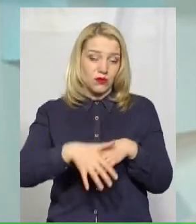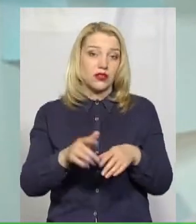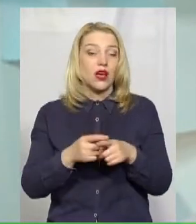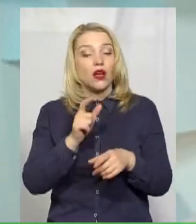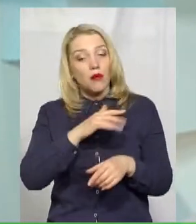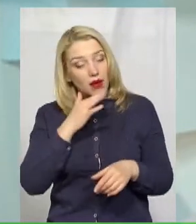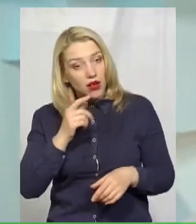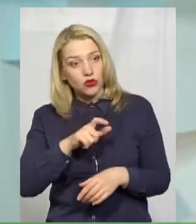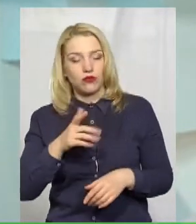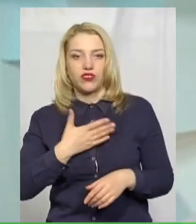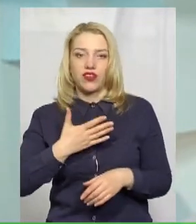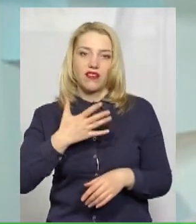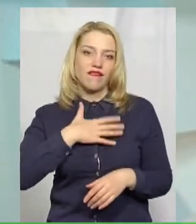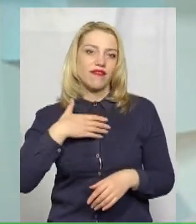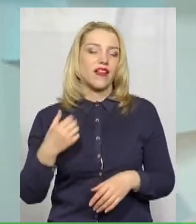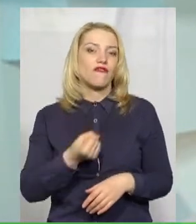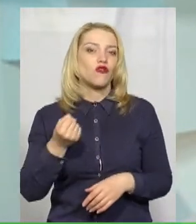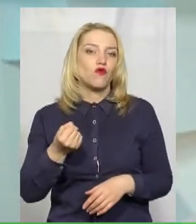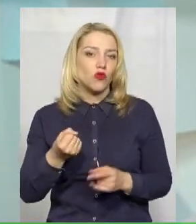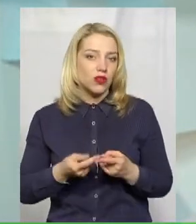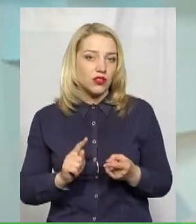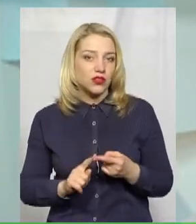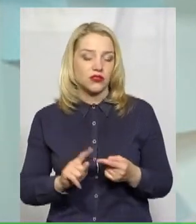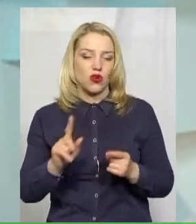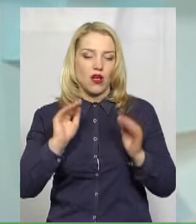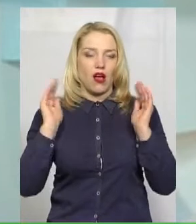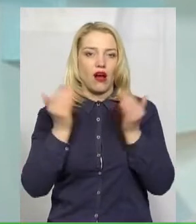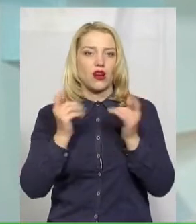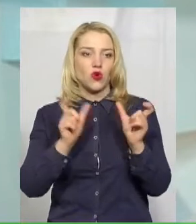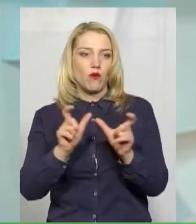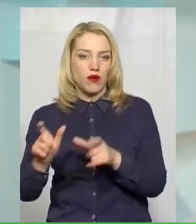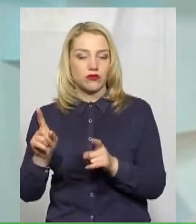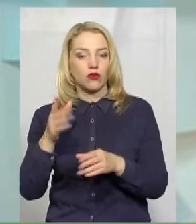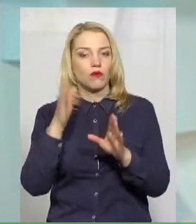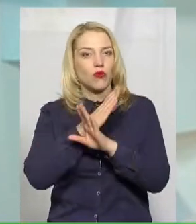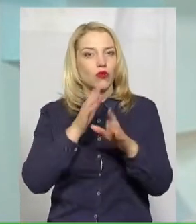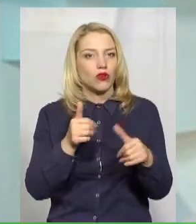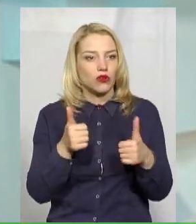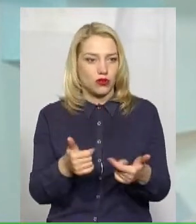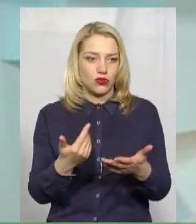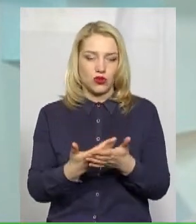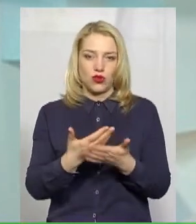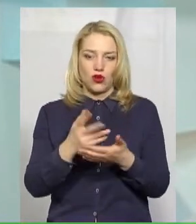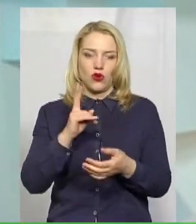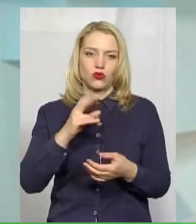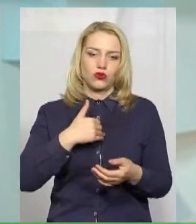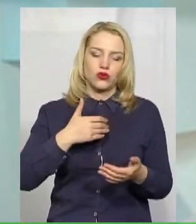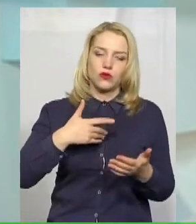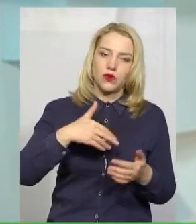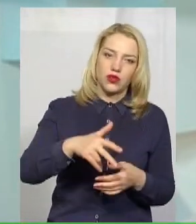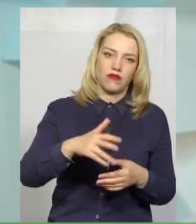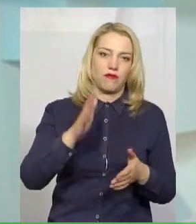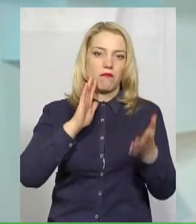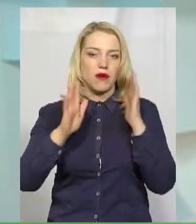громадян, звичайно, є й невдоволені тими карантинні обмеженнями того, що плюс хороша погода, всі хочуть десь піти прогулятися, хочуть в